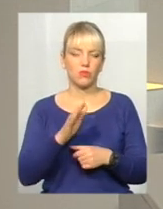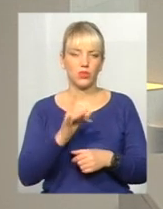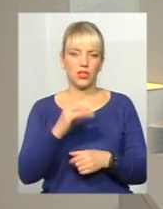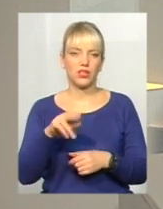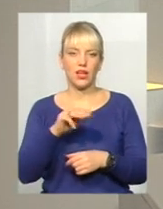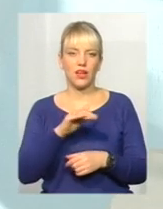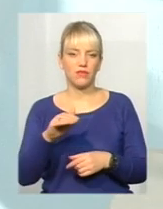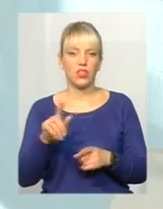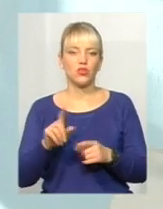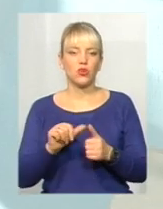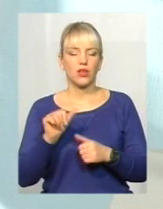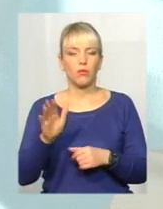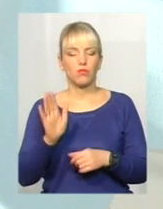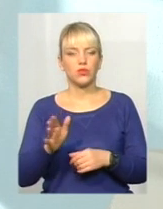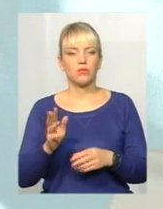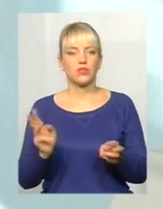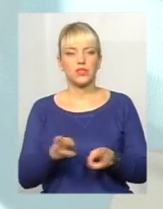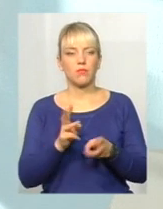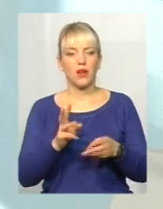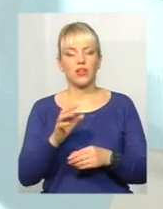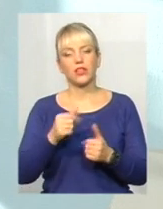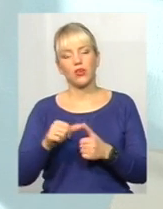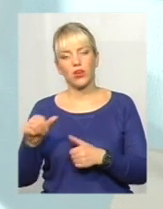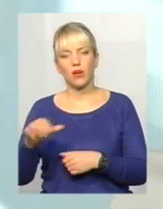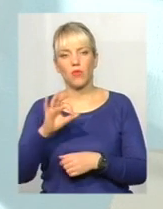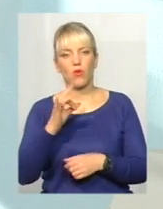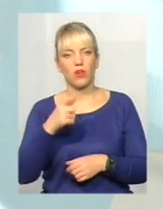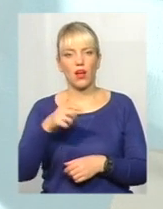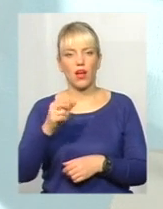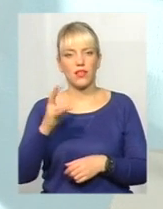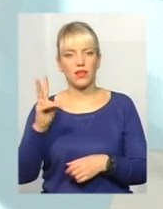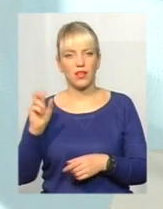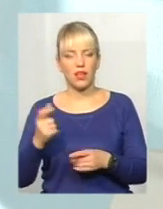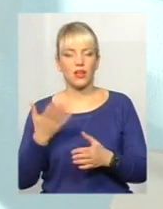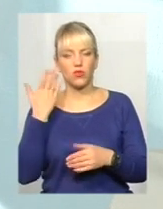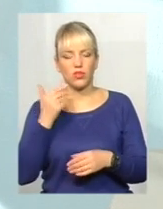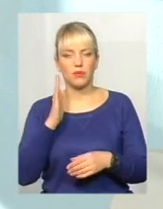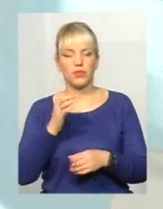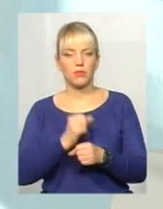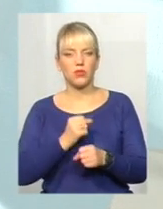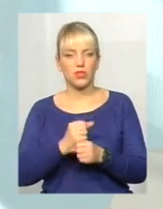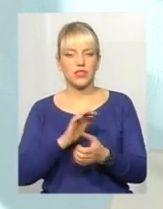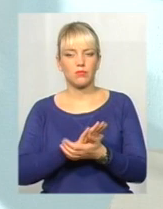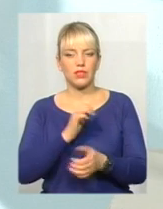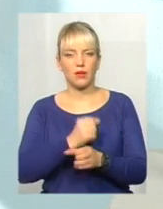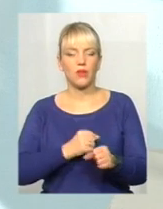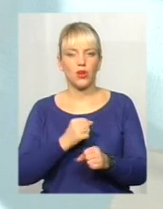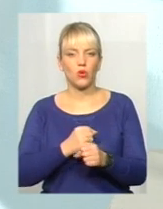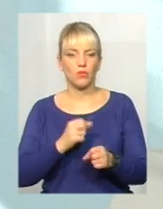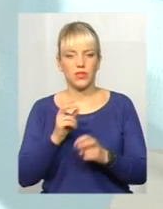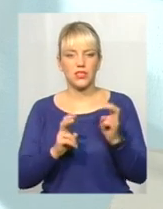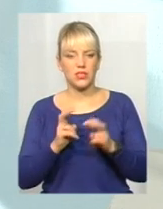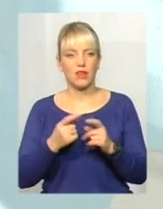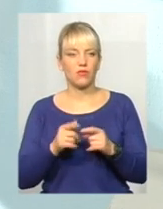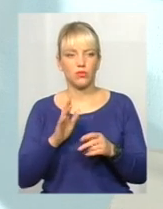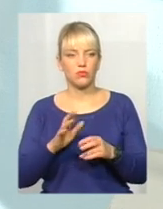що можна буде спалювати, і органіка. І коли запрацює сміттєпереробний завод, тоді з полігоном будуть вирішувати питання